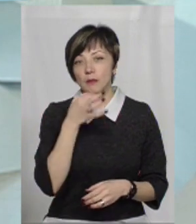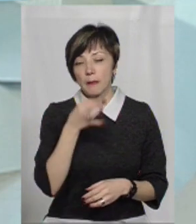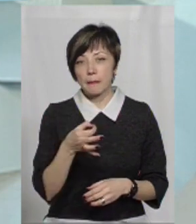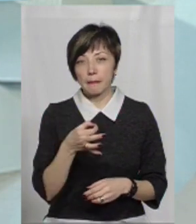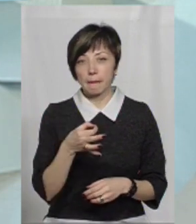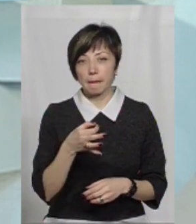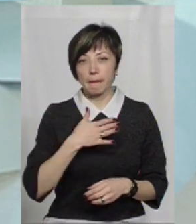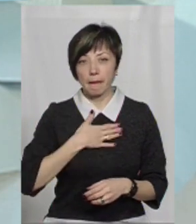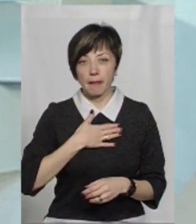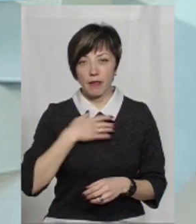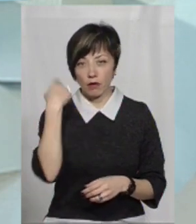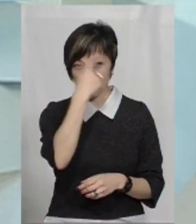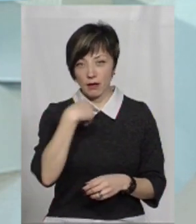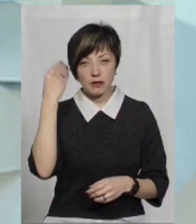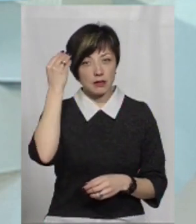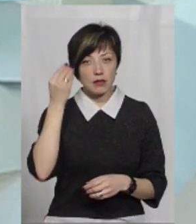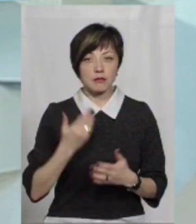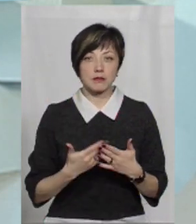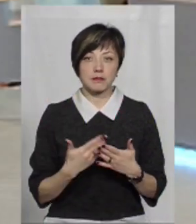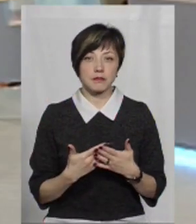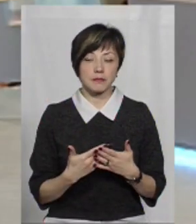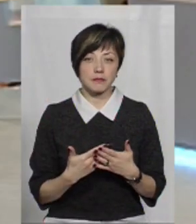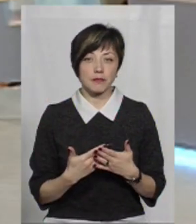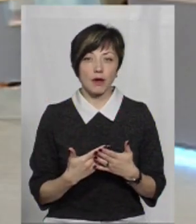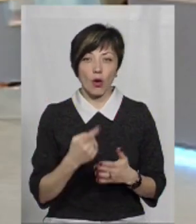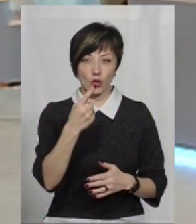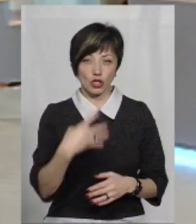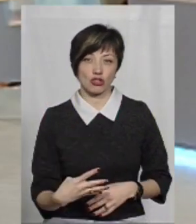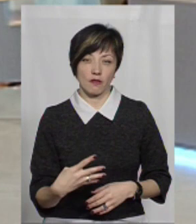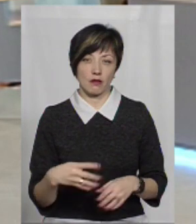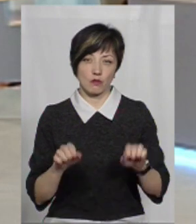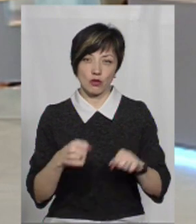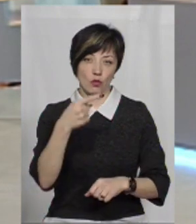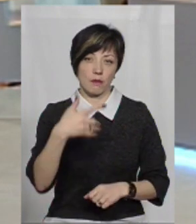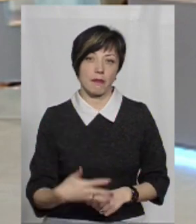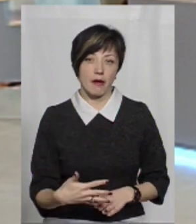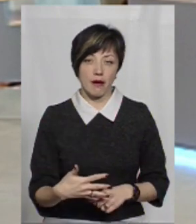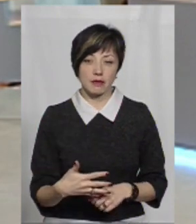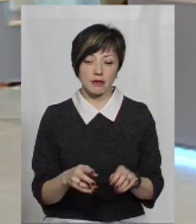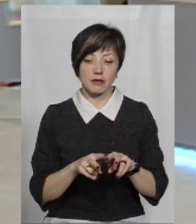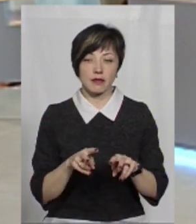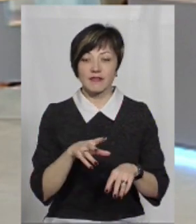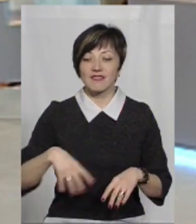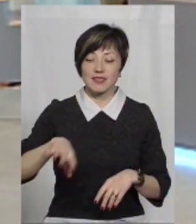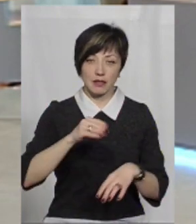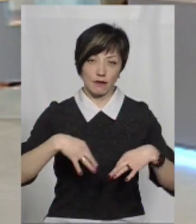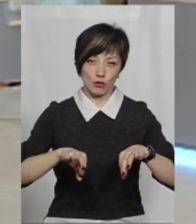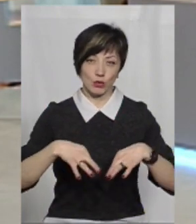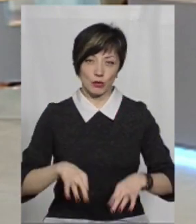сказати, на мою особисту думку, то десь приблизно, напевне, одна четверта, можливо, одна п'ята від тих автомобілів.